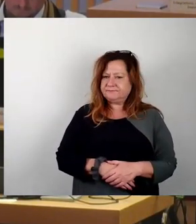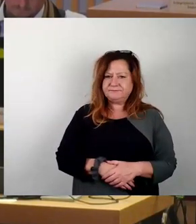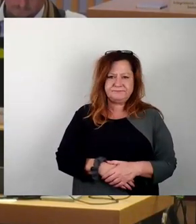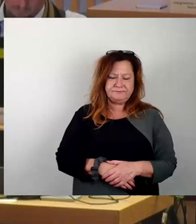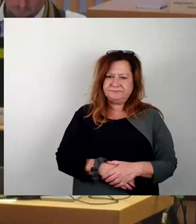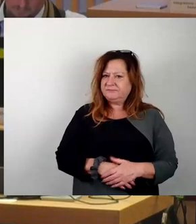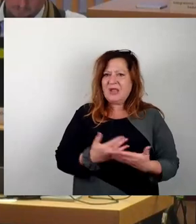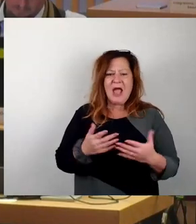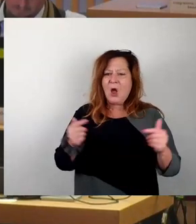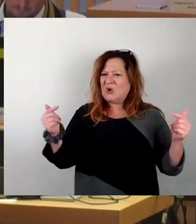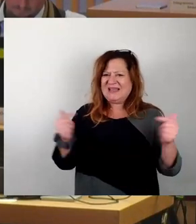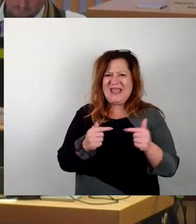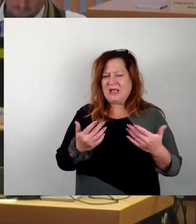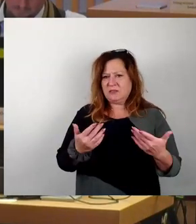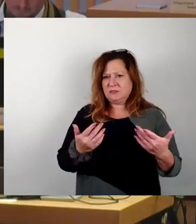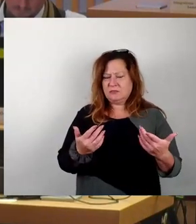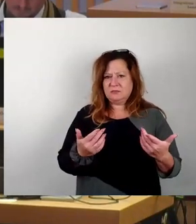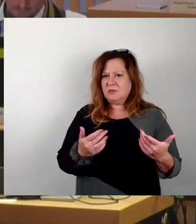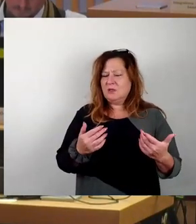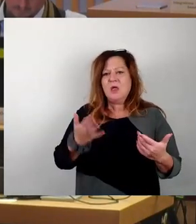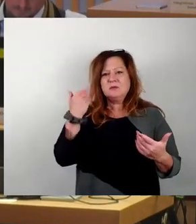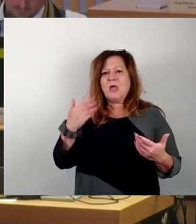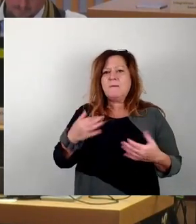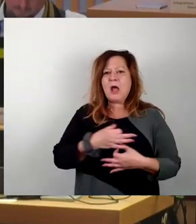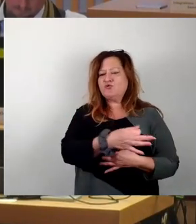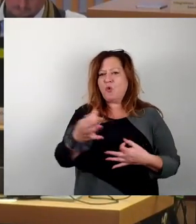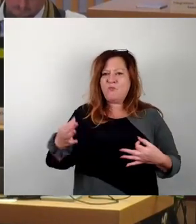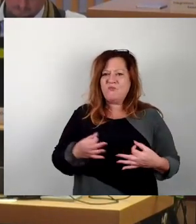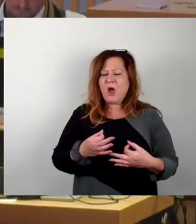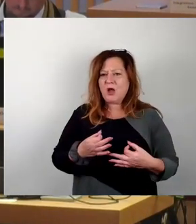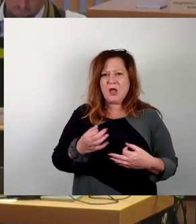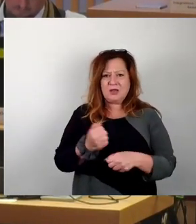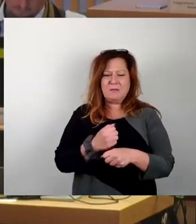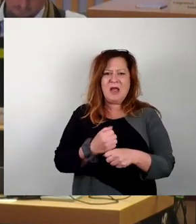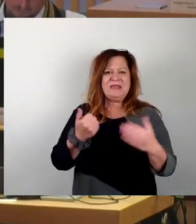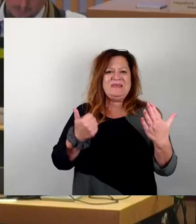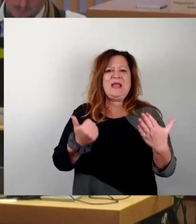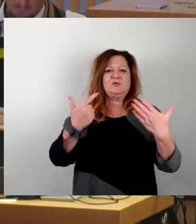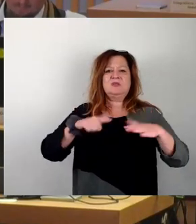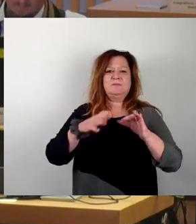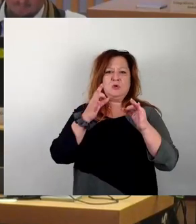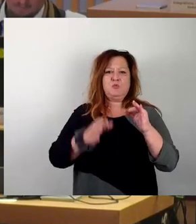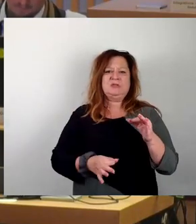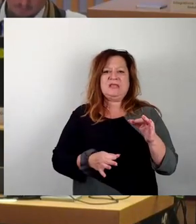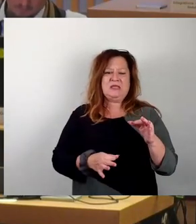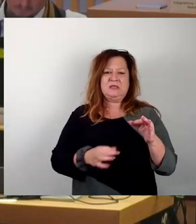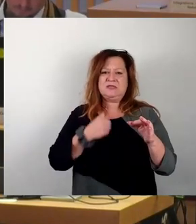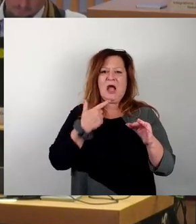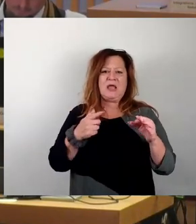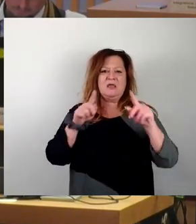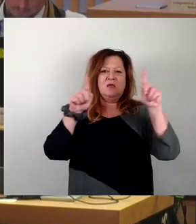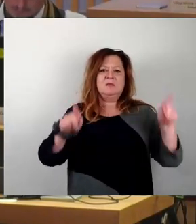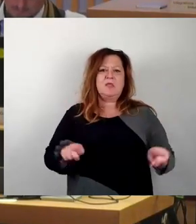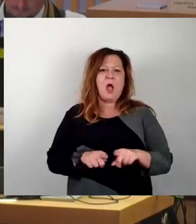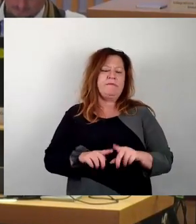damals eine Umfrage gemacht, etwa 76 Prozent hielten dort eine Tafel für überflüssig. Das nur so zum